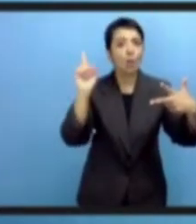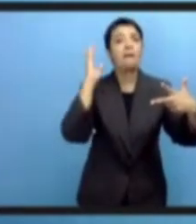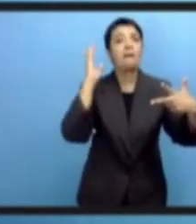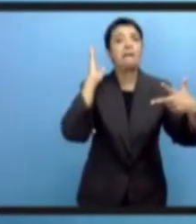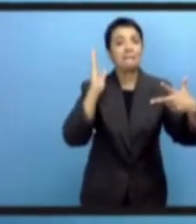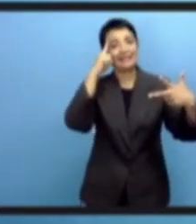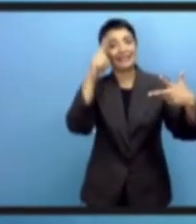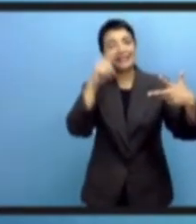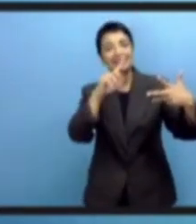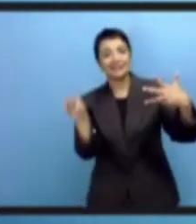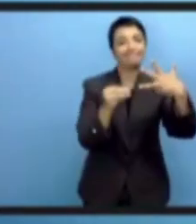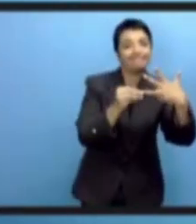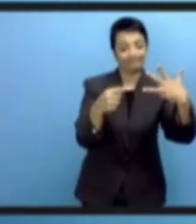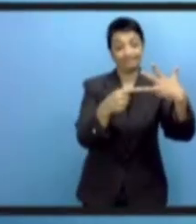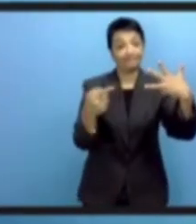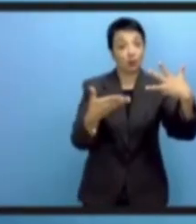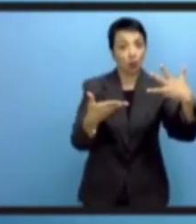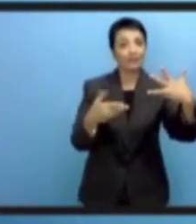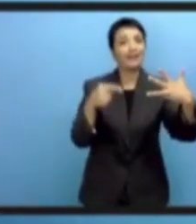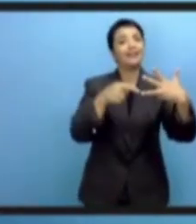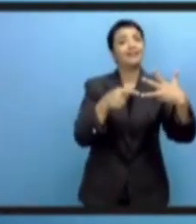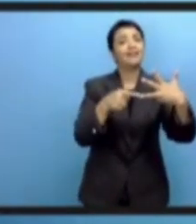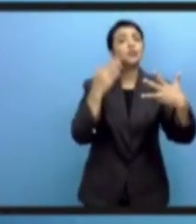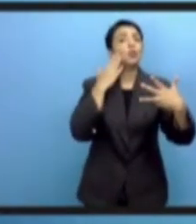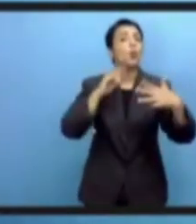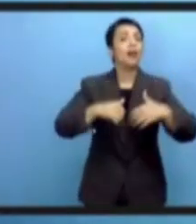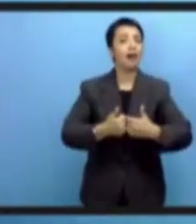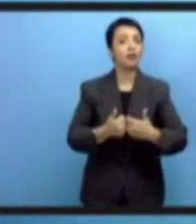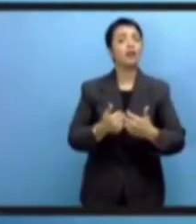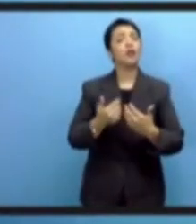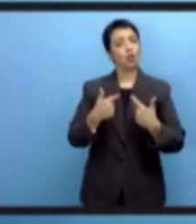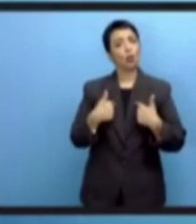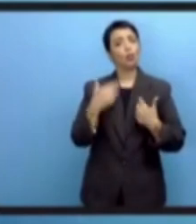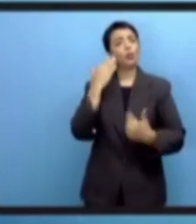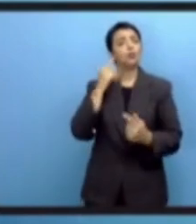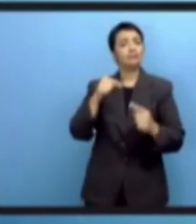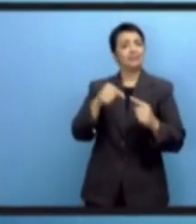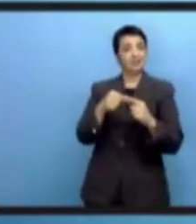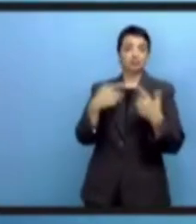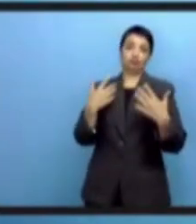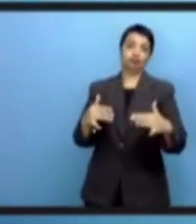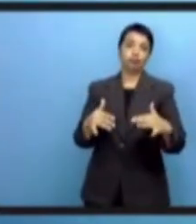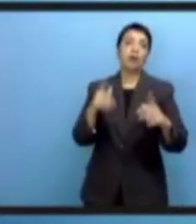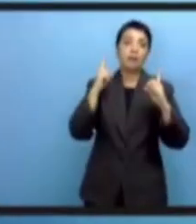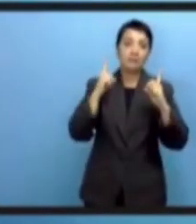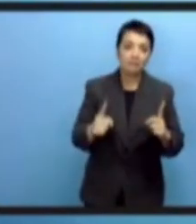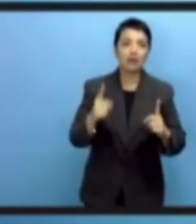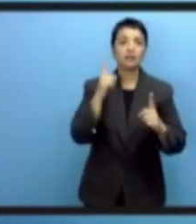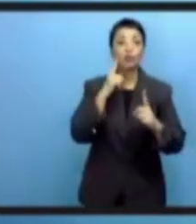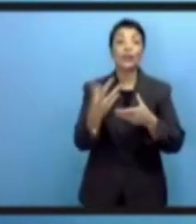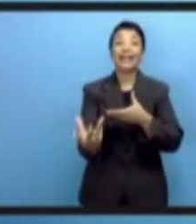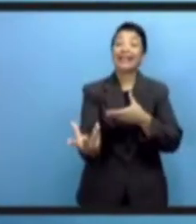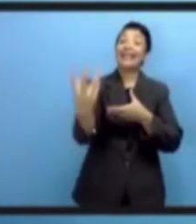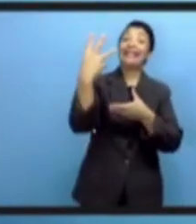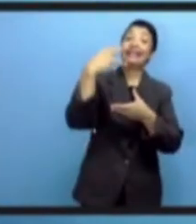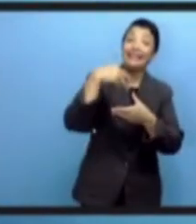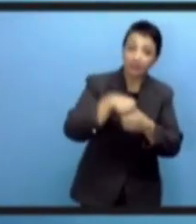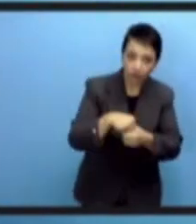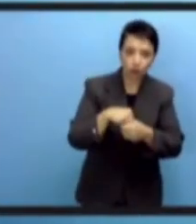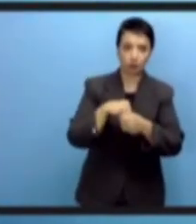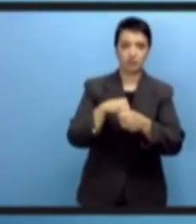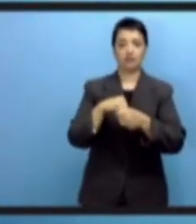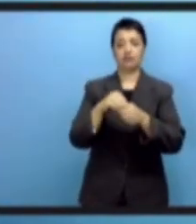местные базы данных развивать. И этого всего все равно будет недостаточно. Необходимо сконцентрироваться на еще